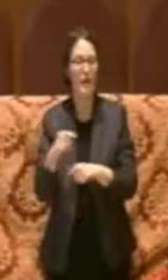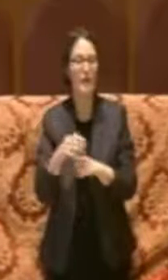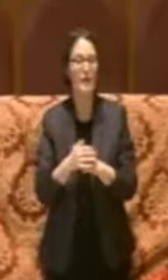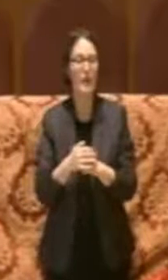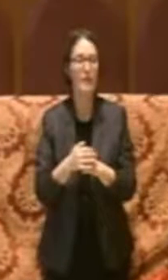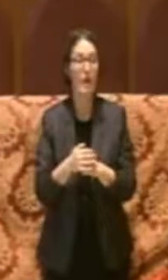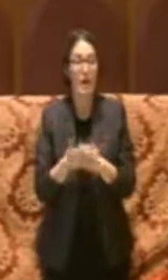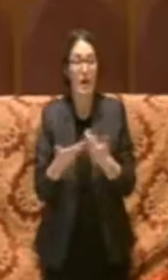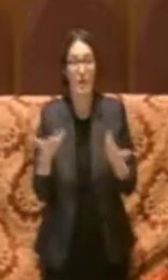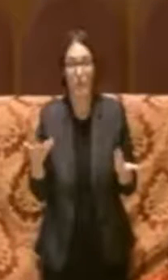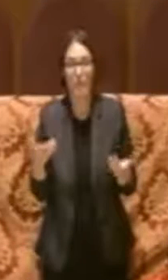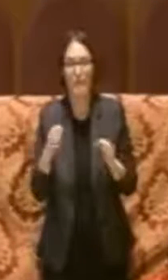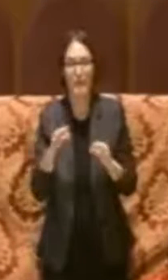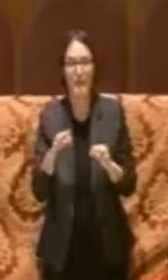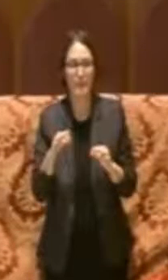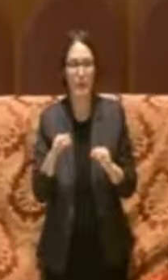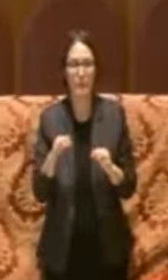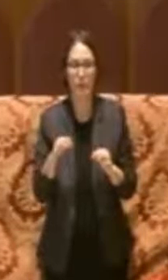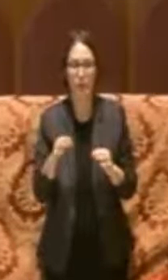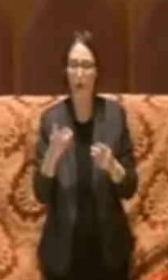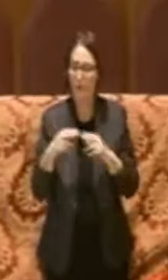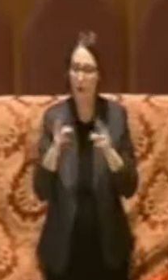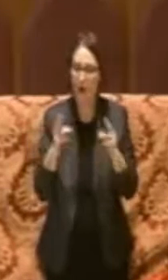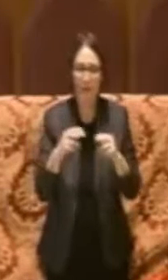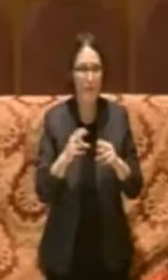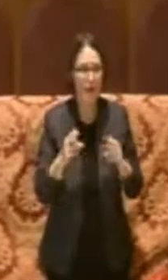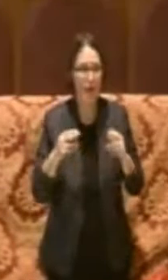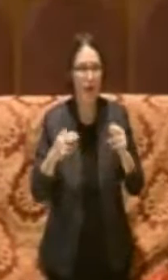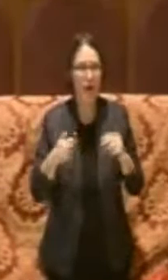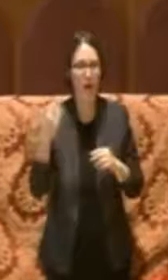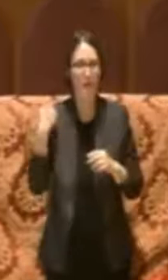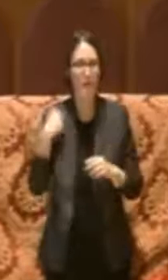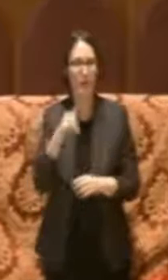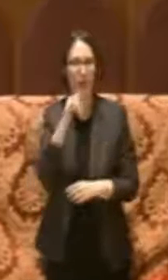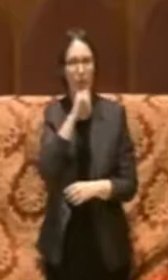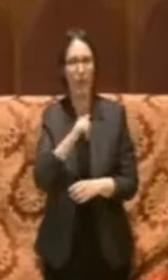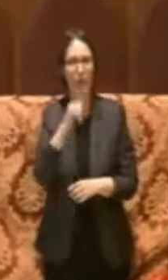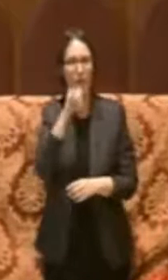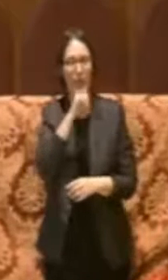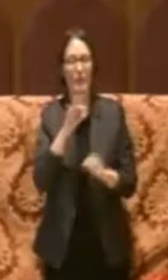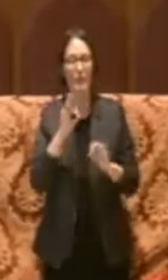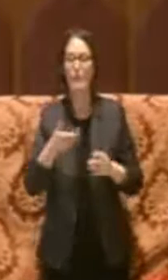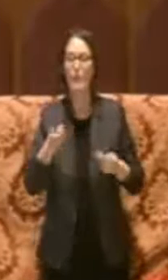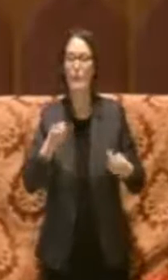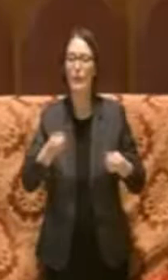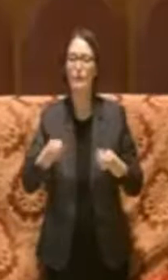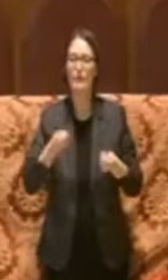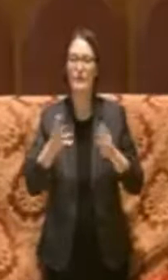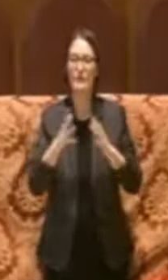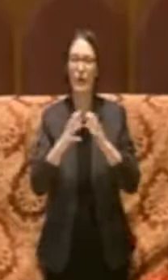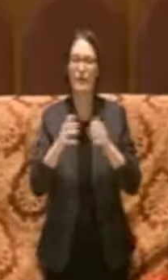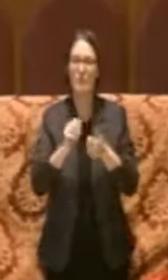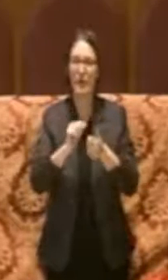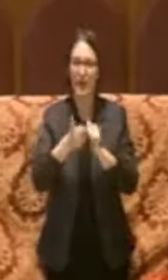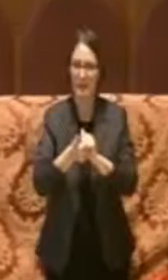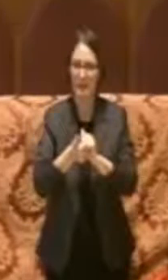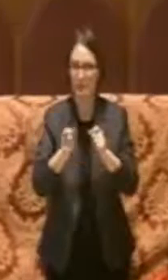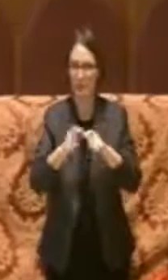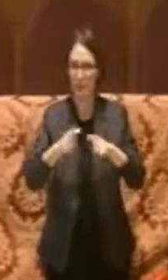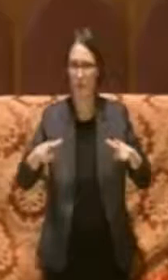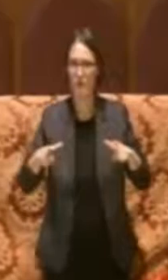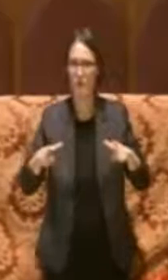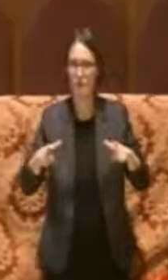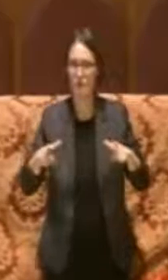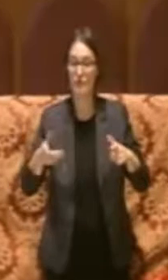sommerso per quanto riguarda la gestione del patrimonio sportivo impiantistico della città